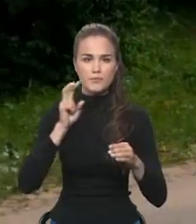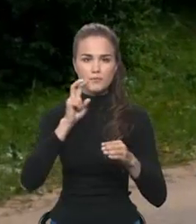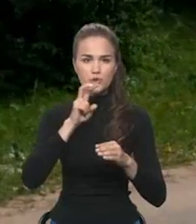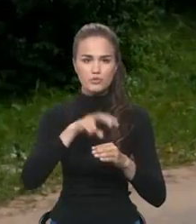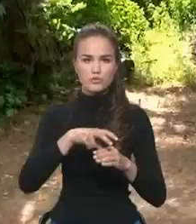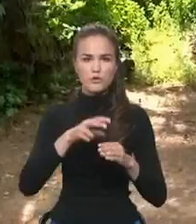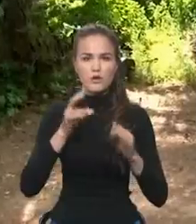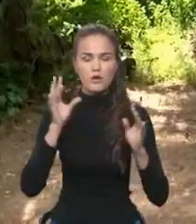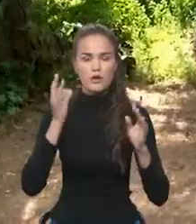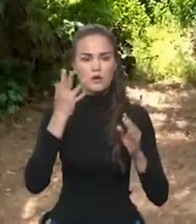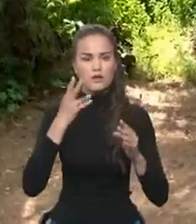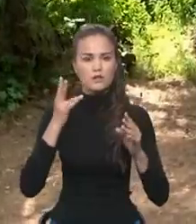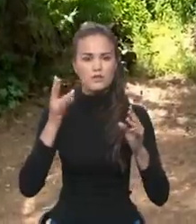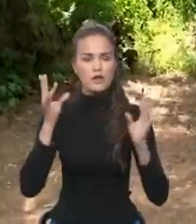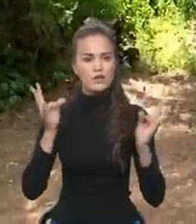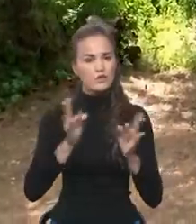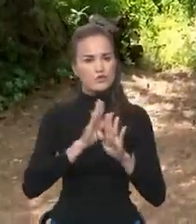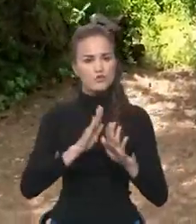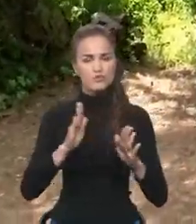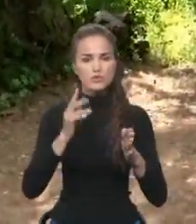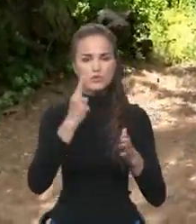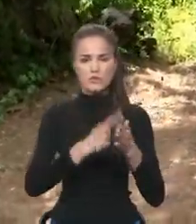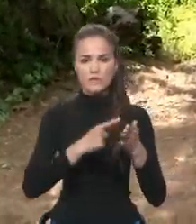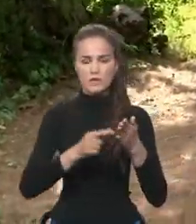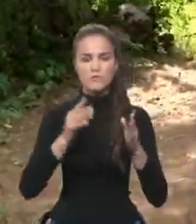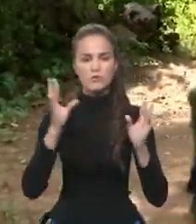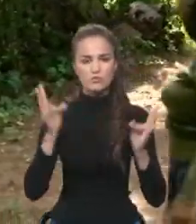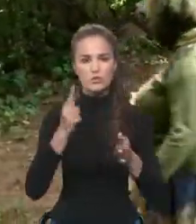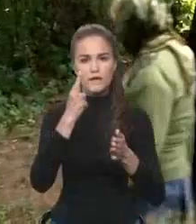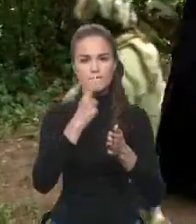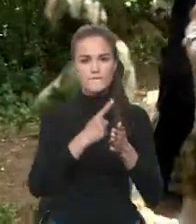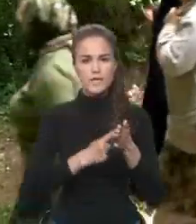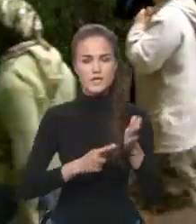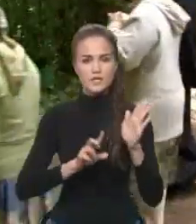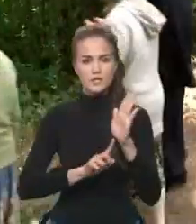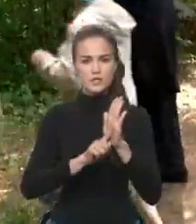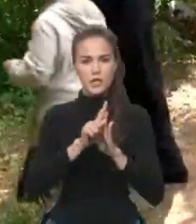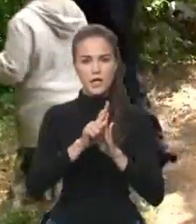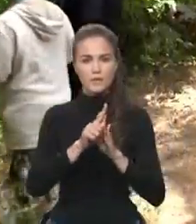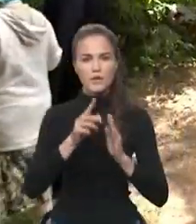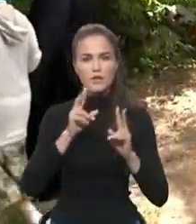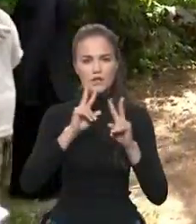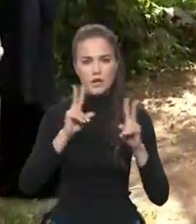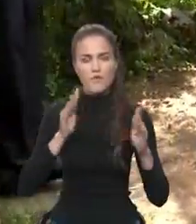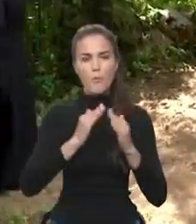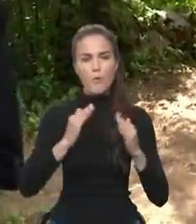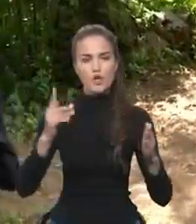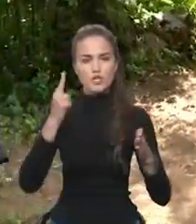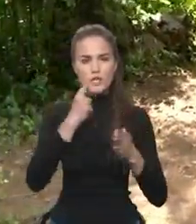прижмет Все мы ведь пока не прижмет, то не верим А как прижмет, то все верят, начинают На кого больше надеяться